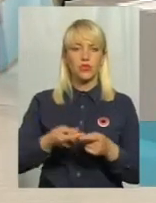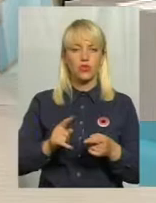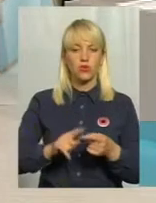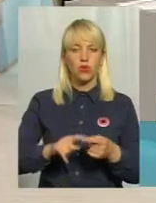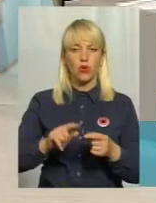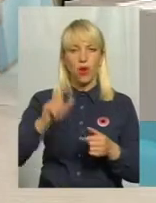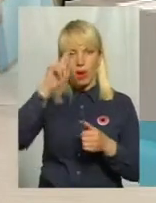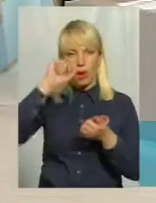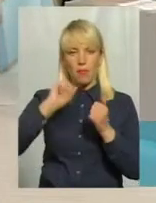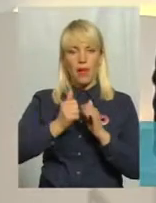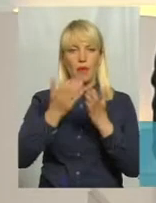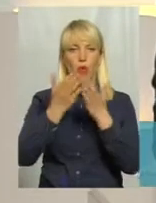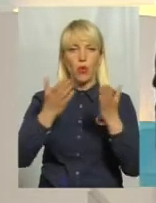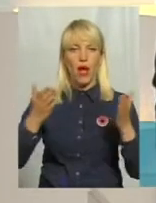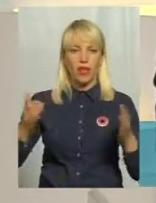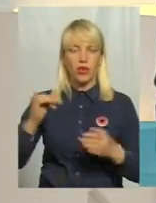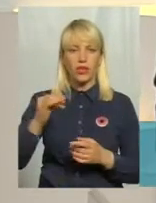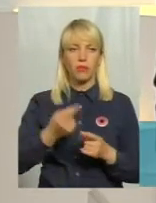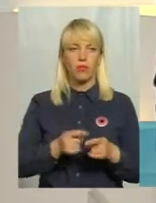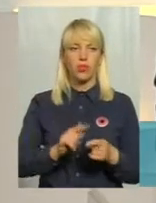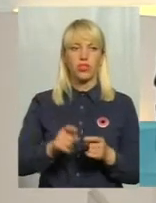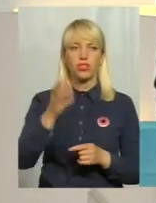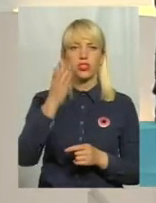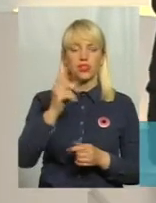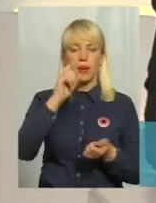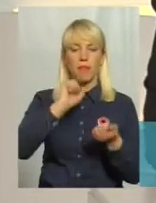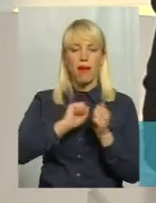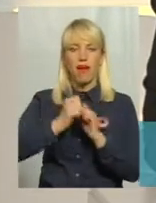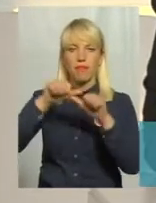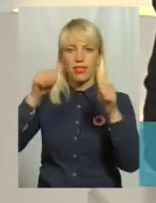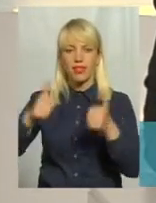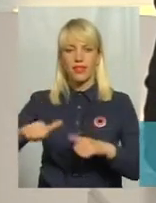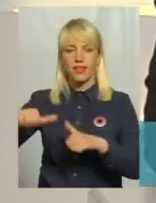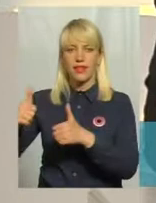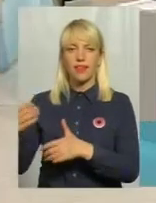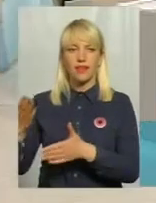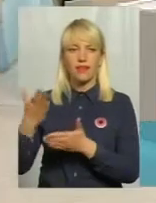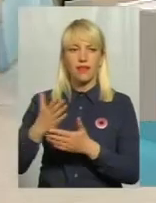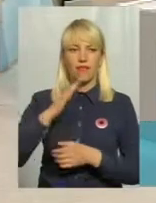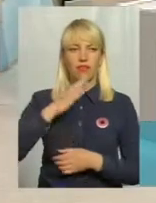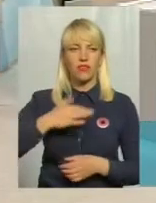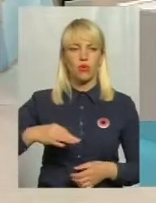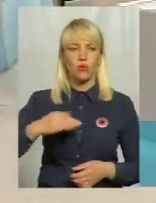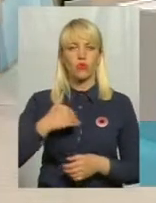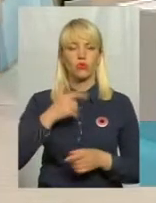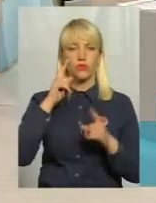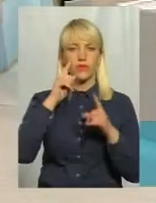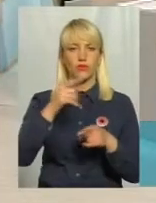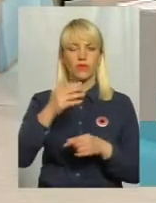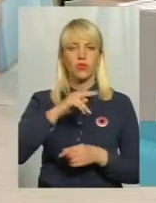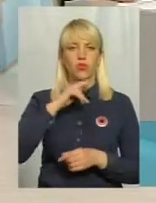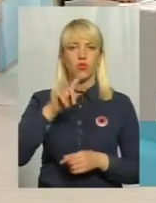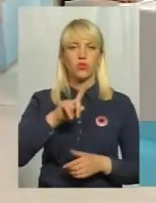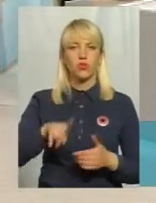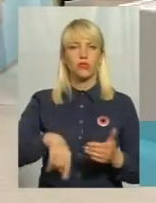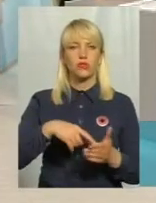меморіалу і про ті ще пам'ятники, які є у нашому місті. Я хочу звернути вашу увагу, що місто